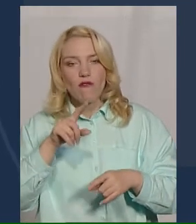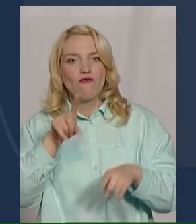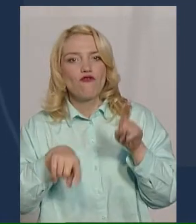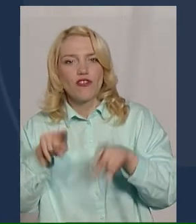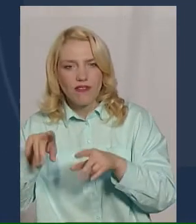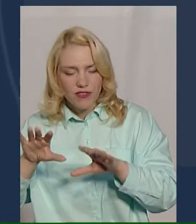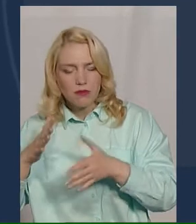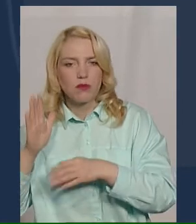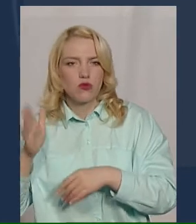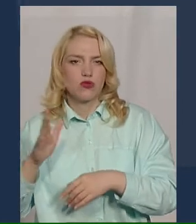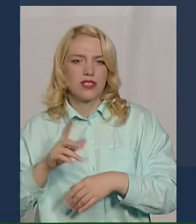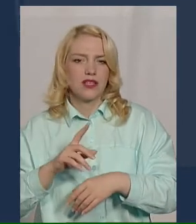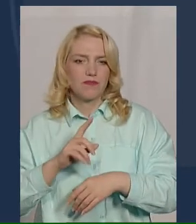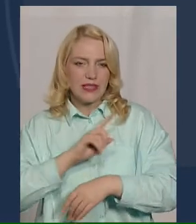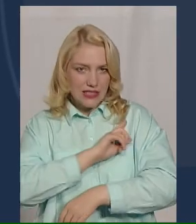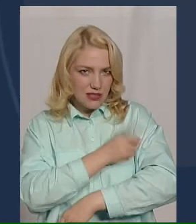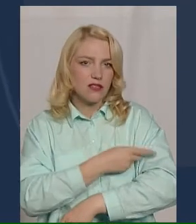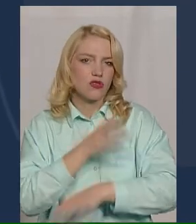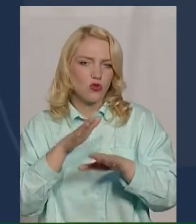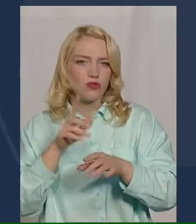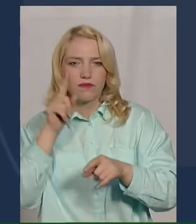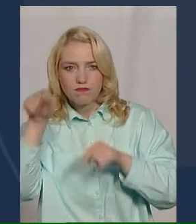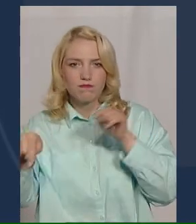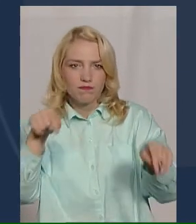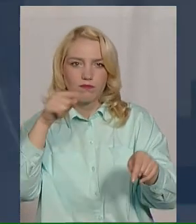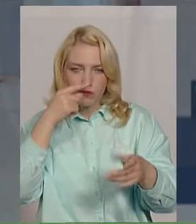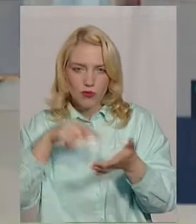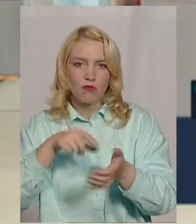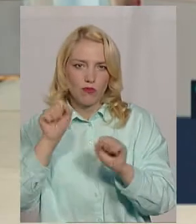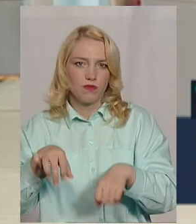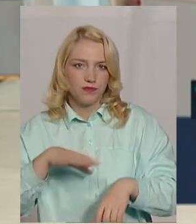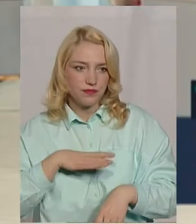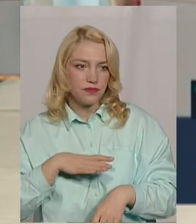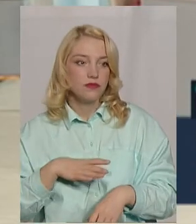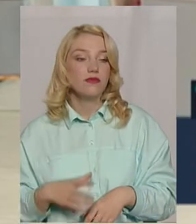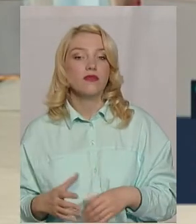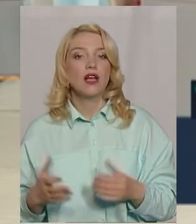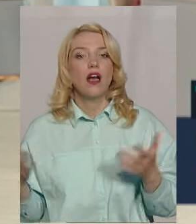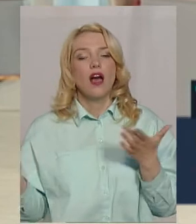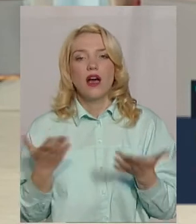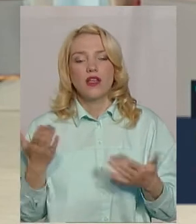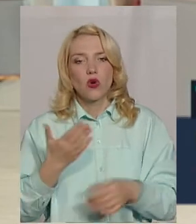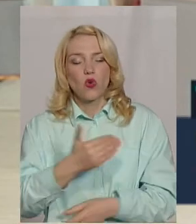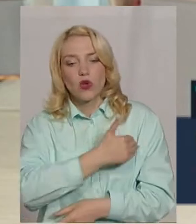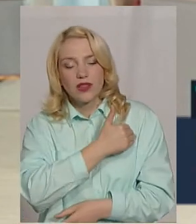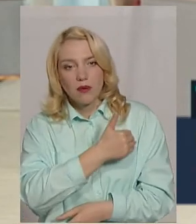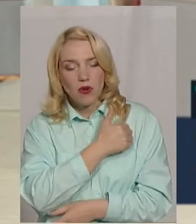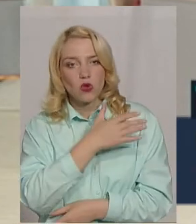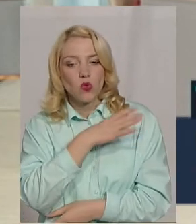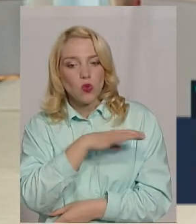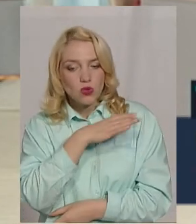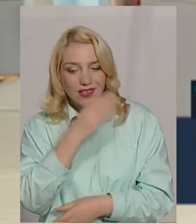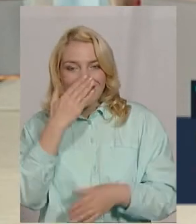значні опади та сильні конецтенні явища не заключені. А якої температури очікуєте у